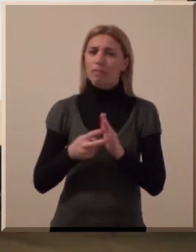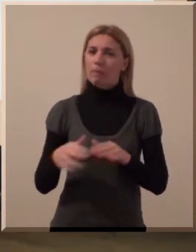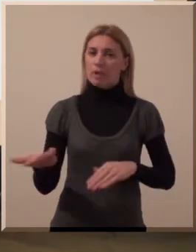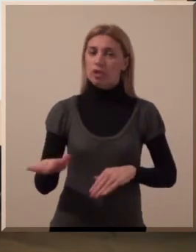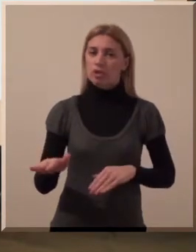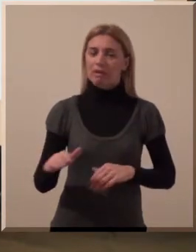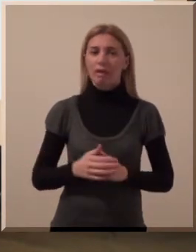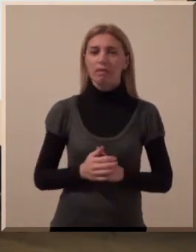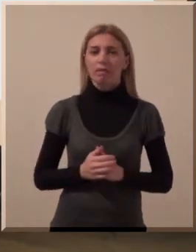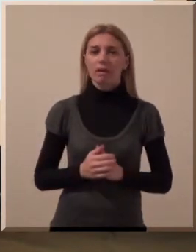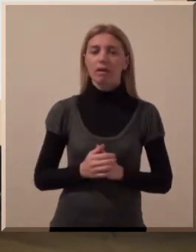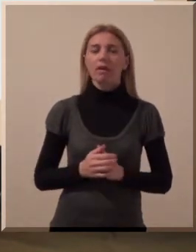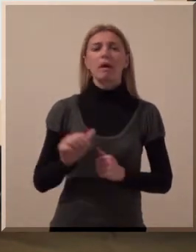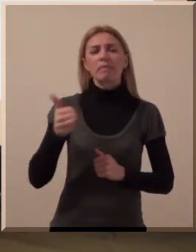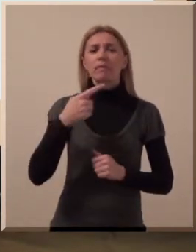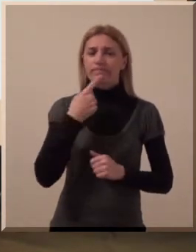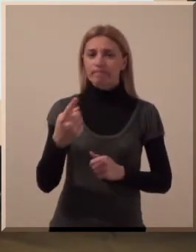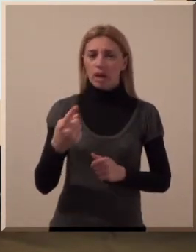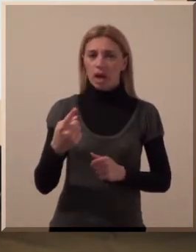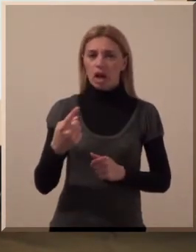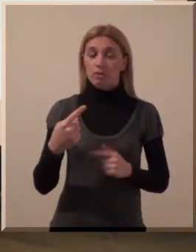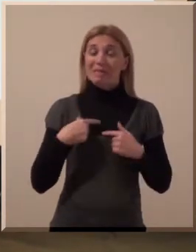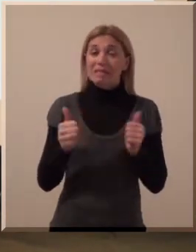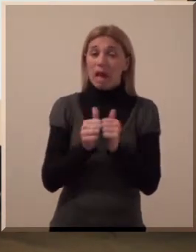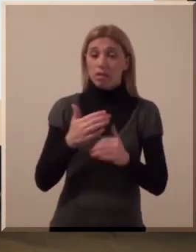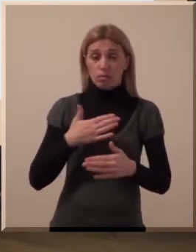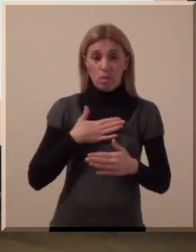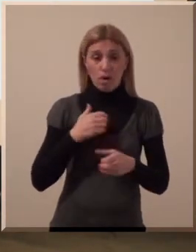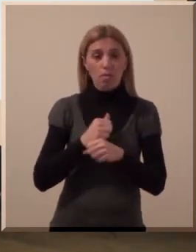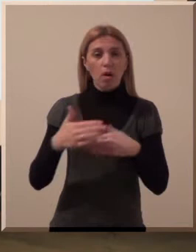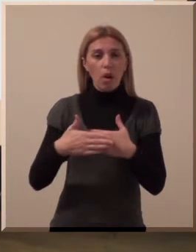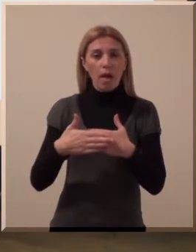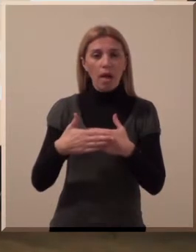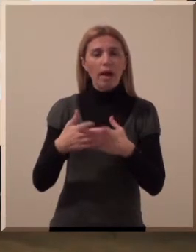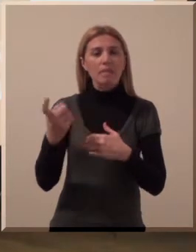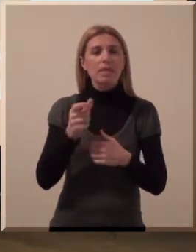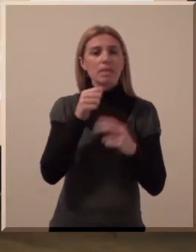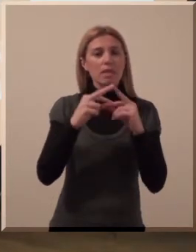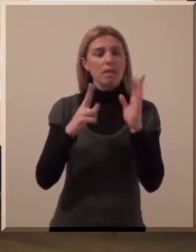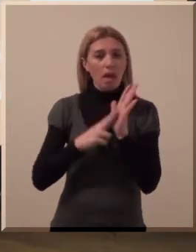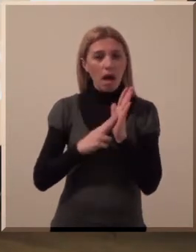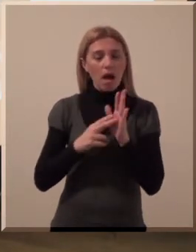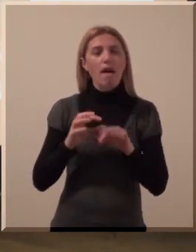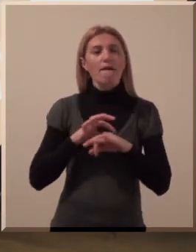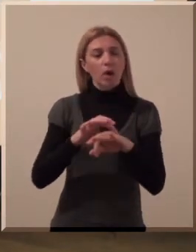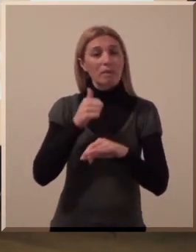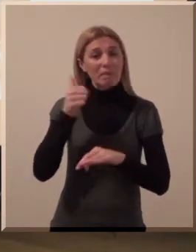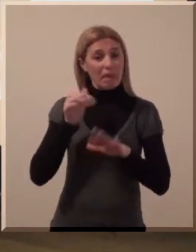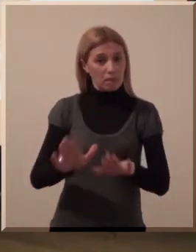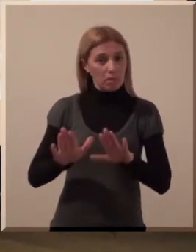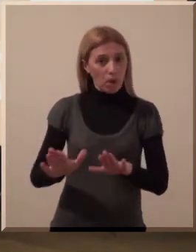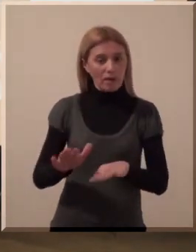šta to znači nositi etiketu problematično dete. Vek da kažem da ja zajedno sa mojim kolegama